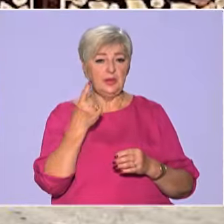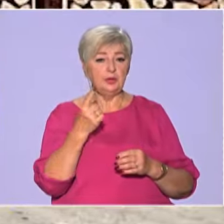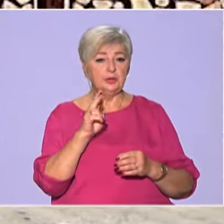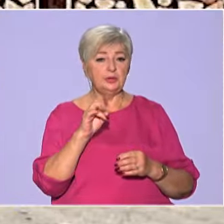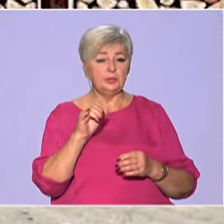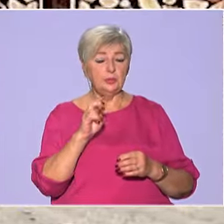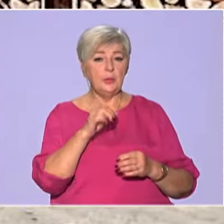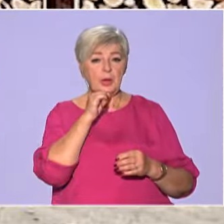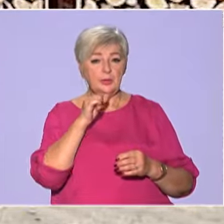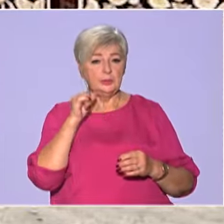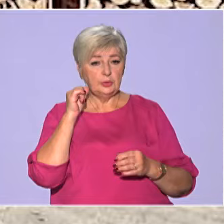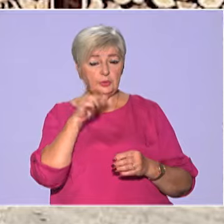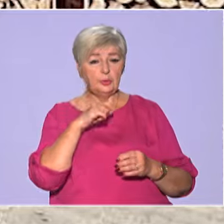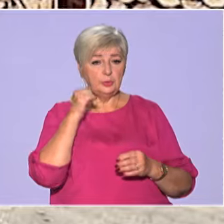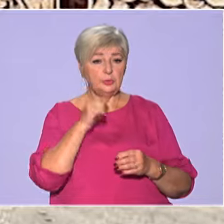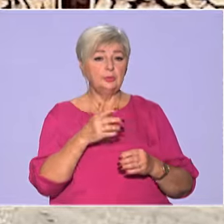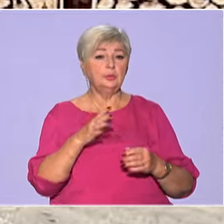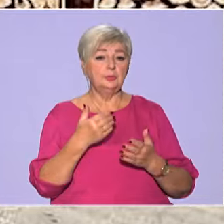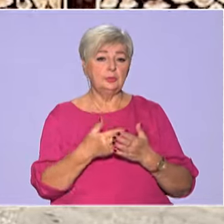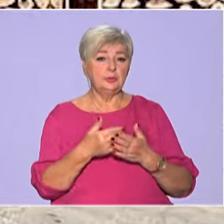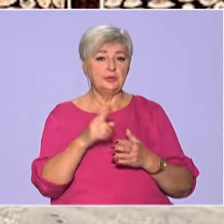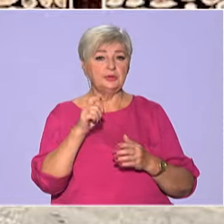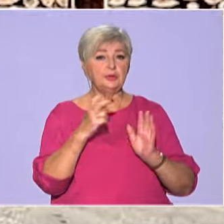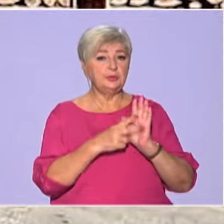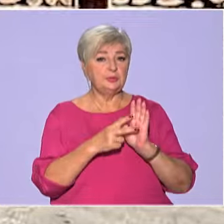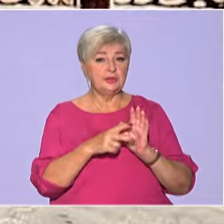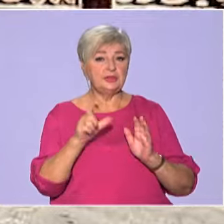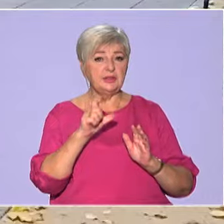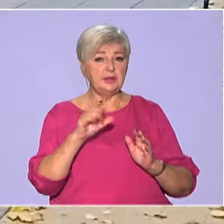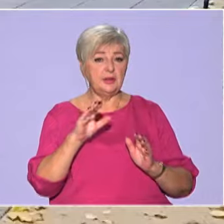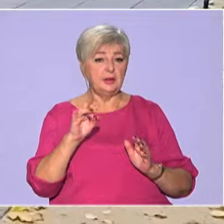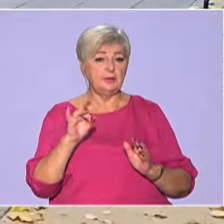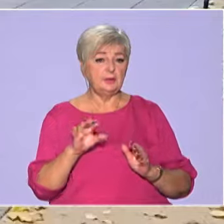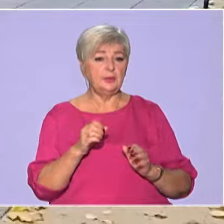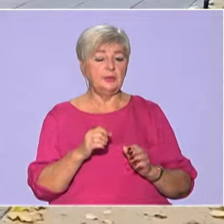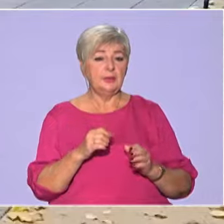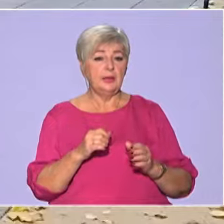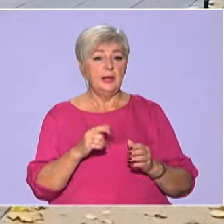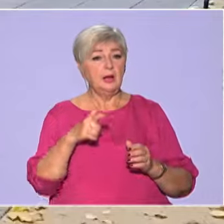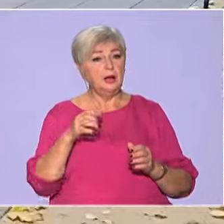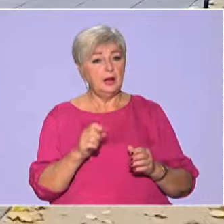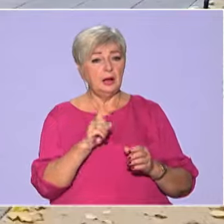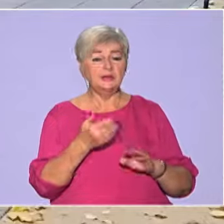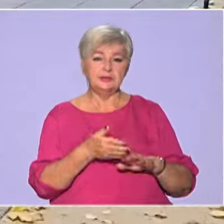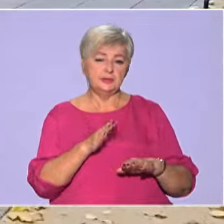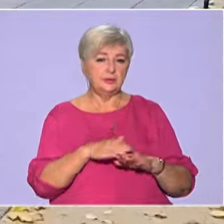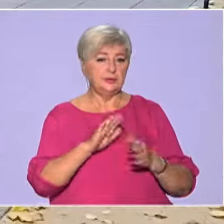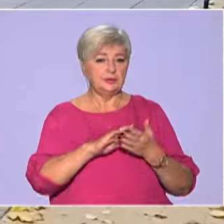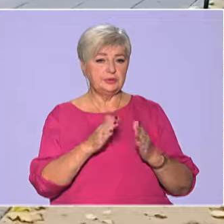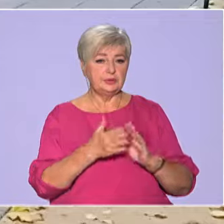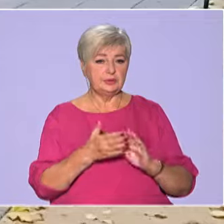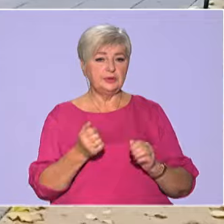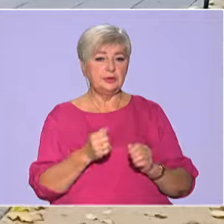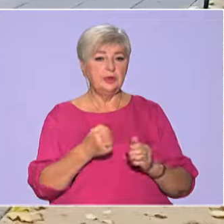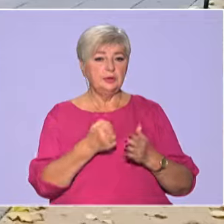минулого року через той же самий ажіотаж. Це було десь 170 євро коштово. З приводу газу, більш складна ситуація. Бо